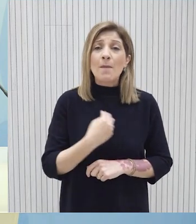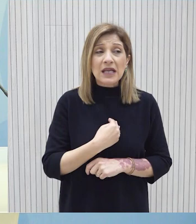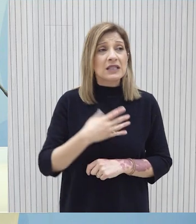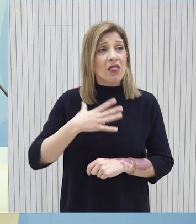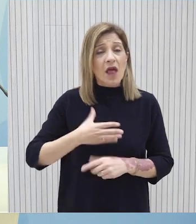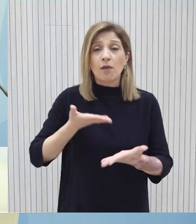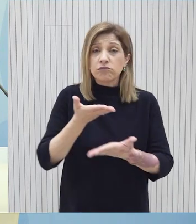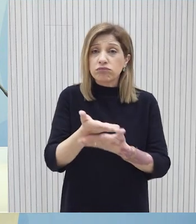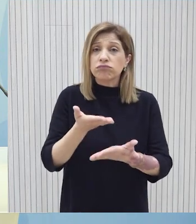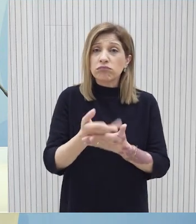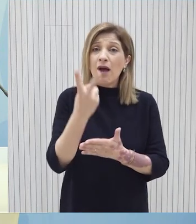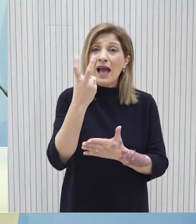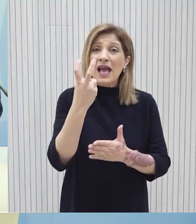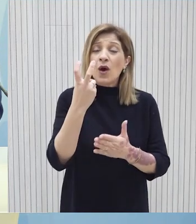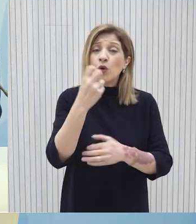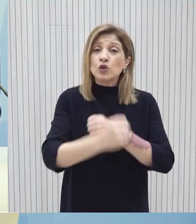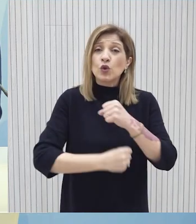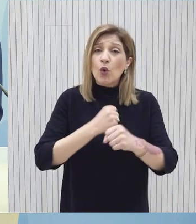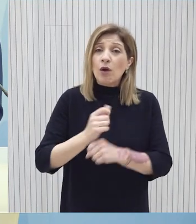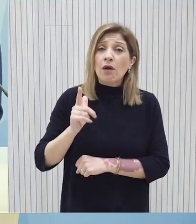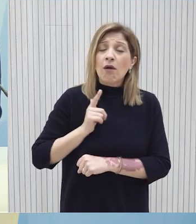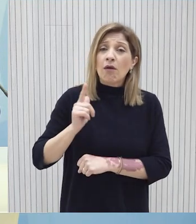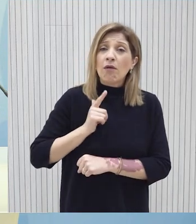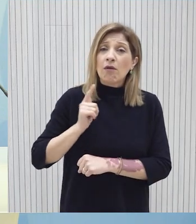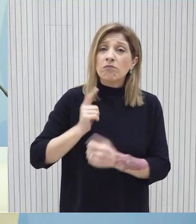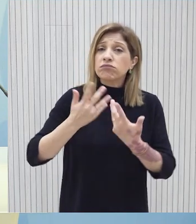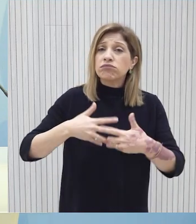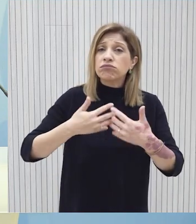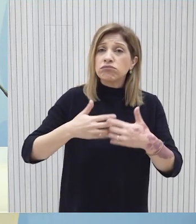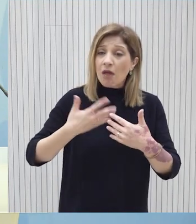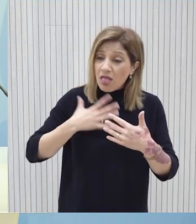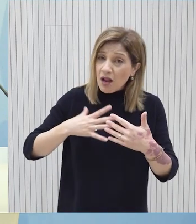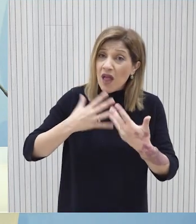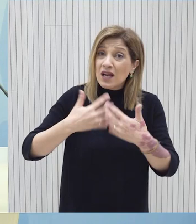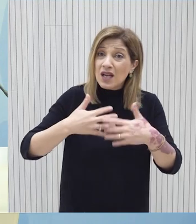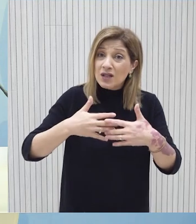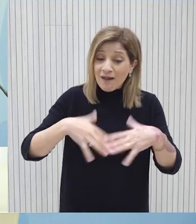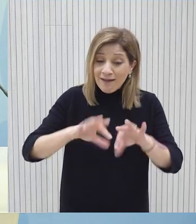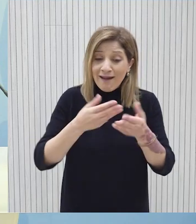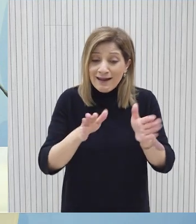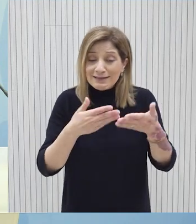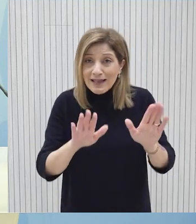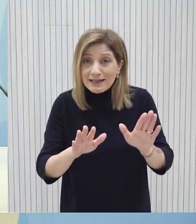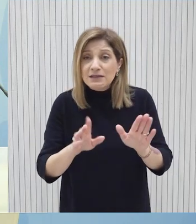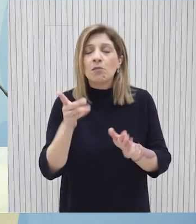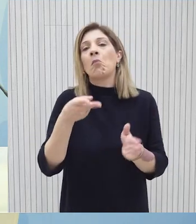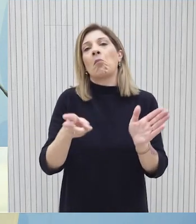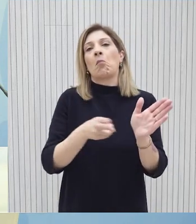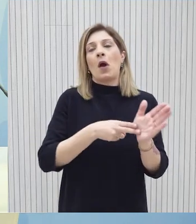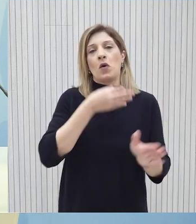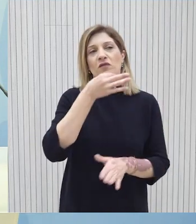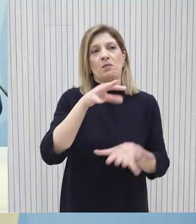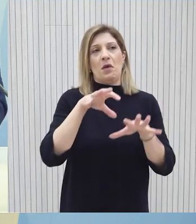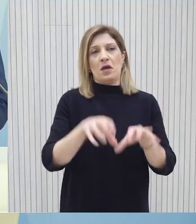έτοιμα μετά από 20 χρόνια να επαναλειτουργήσουν κατόπιν ενεργειών της κυβέρνησης και την απαγόρευση